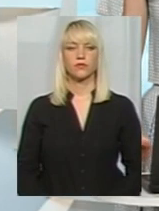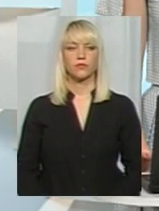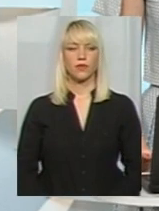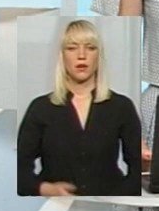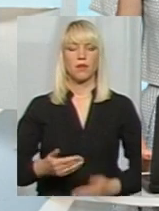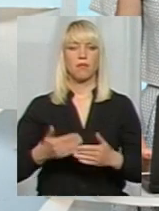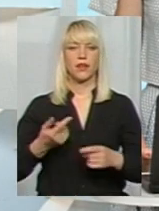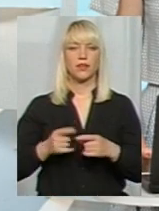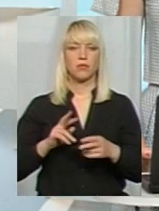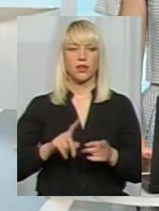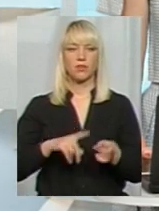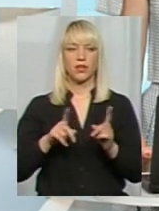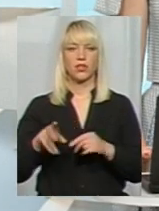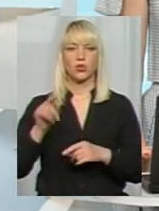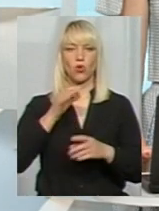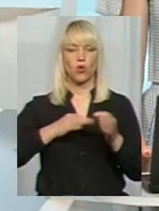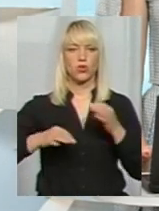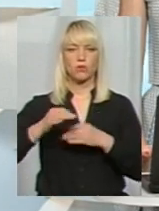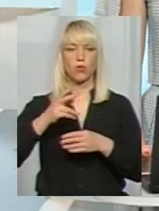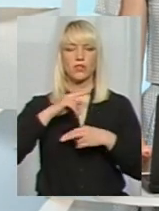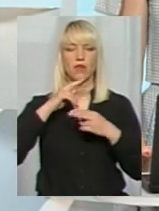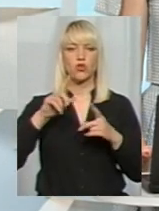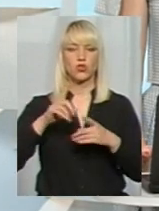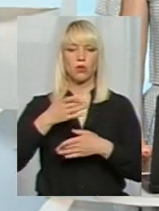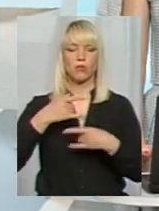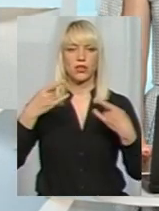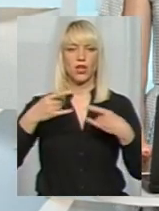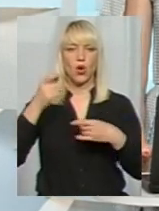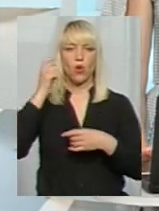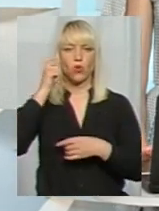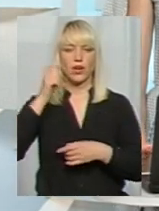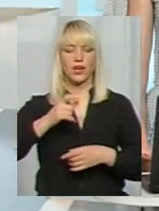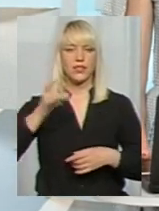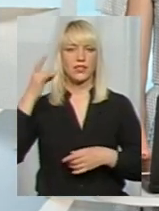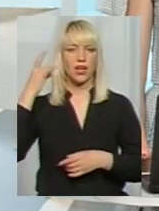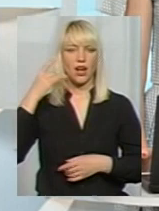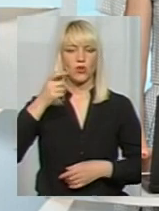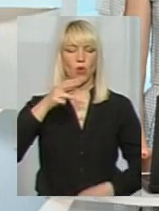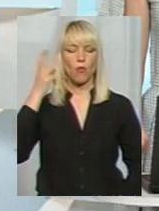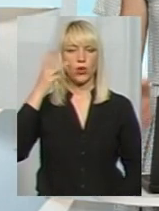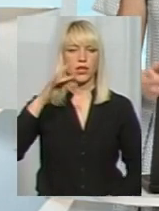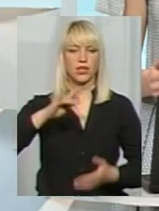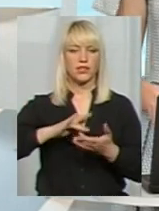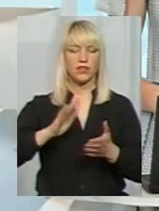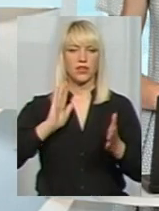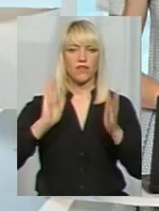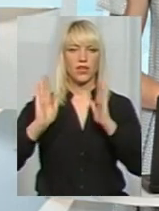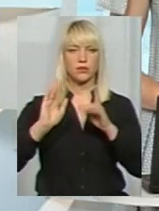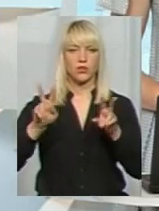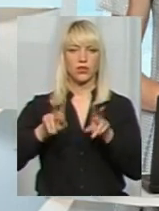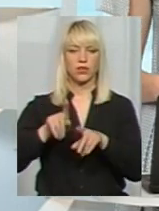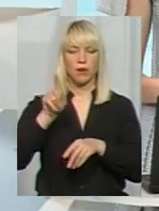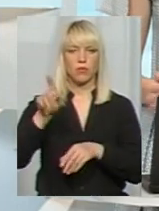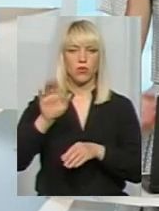Перед тим, як перейти до розмови, зауважу, що ми транслюємось і на українському радіо-поділля Центр, а також у мережі Фейсбук, і там ви можете